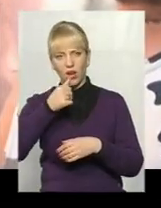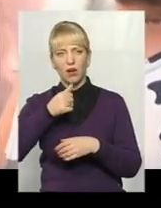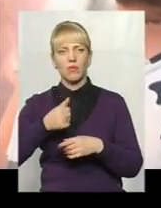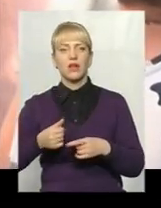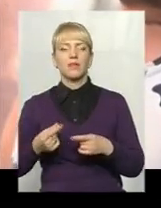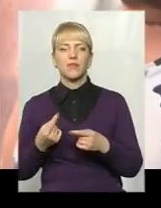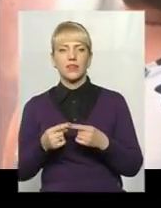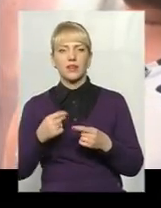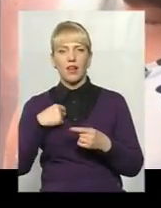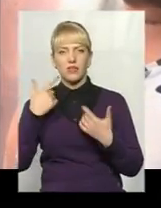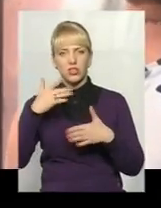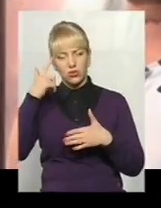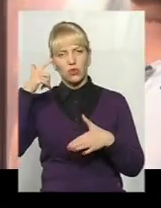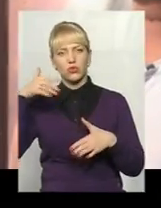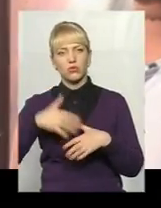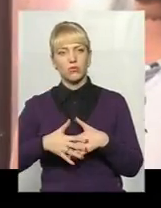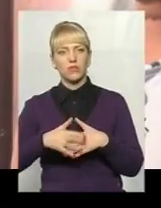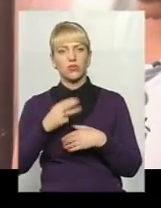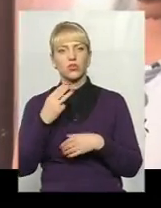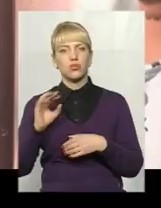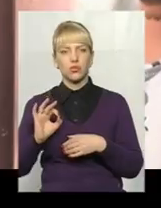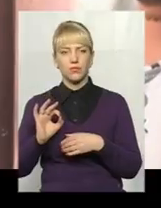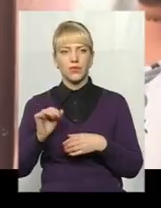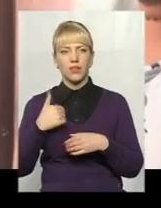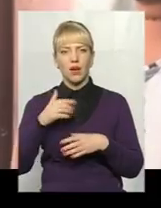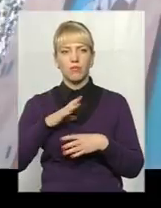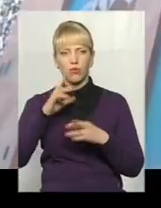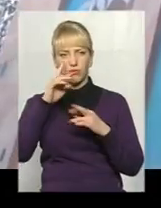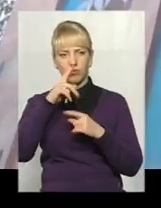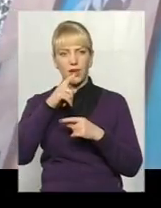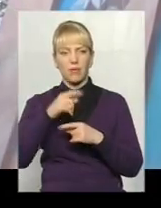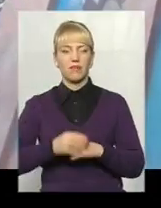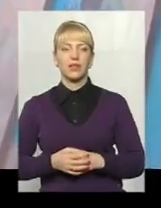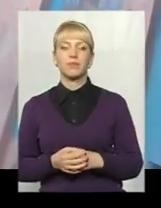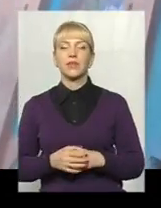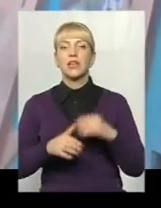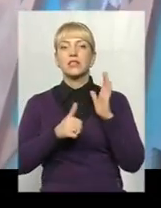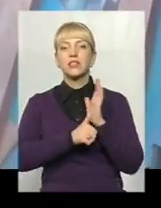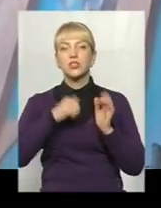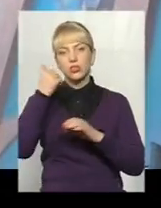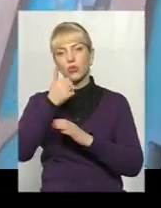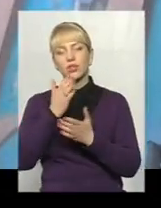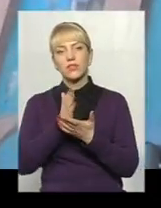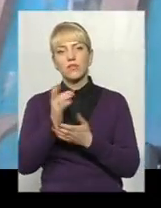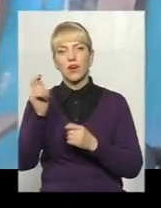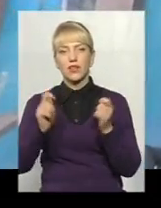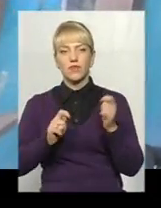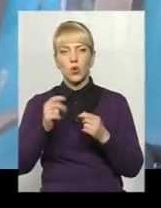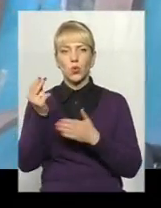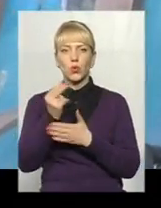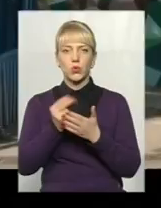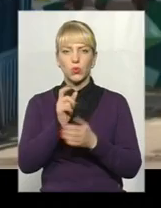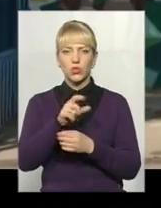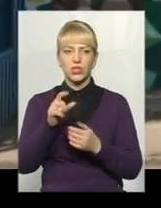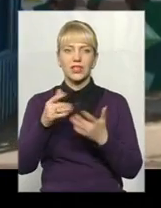А з роками я вже збагнув, що я був неправий. За шість років існування фестивалю художники з різних